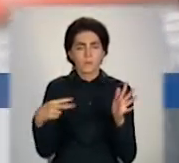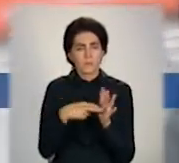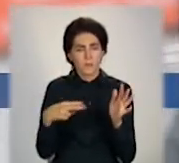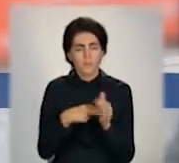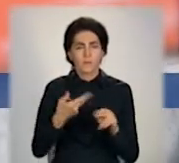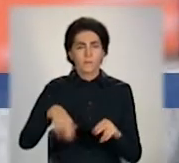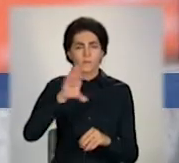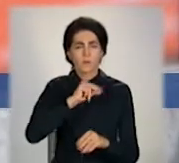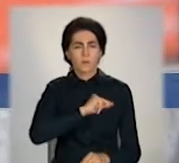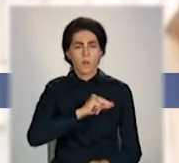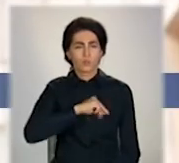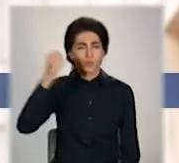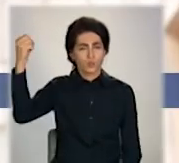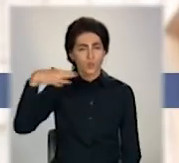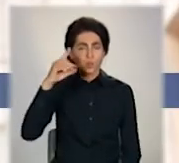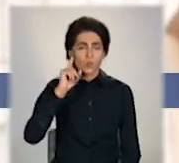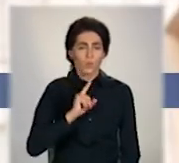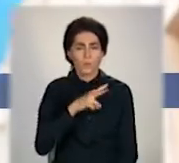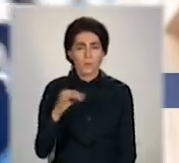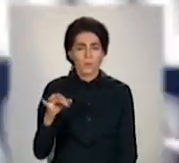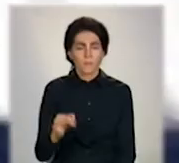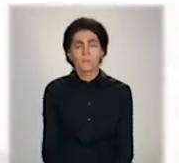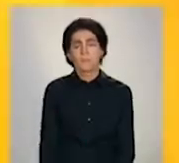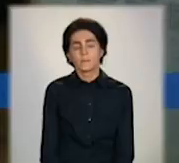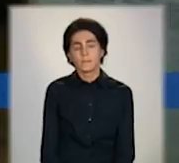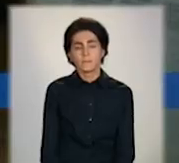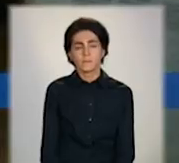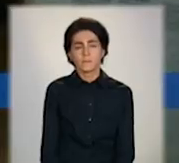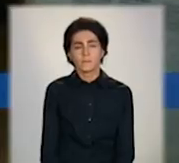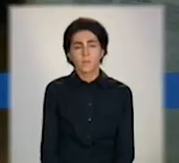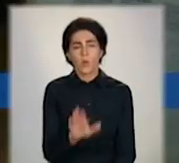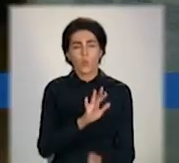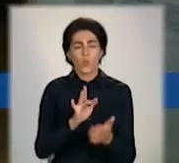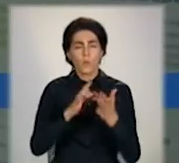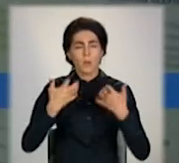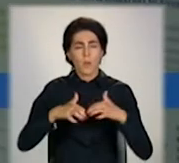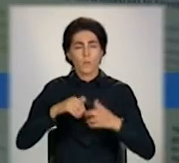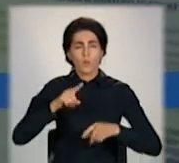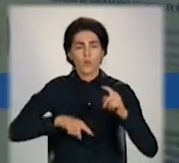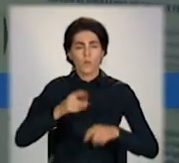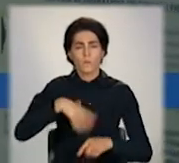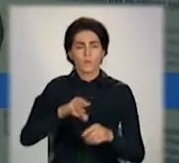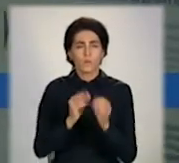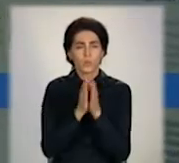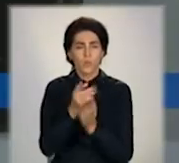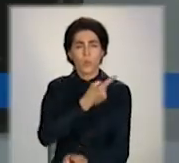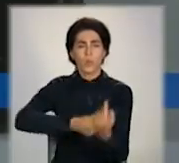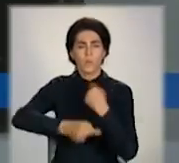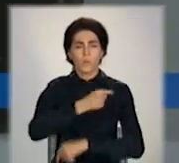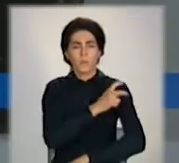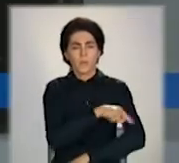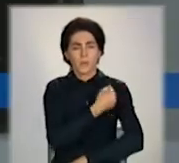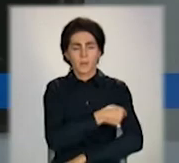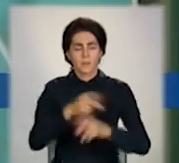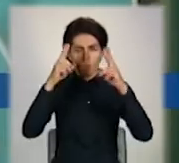працюють від сонця. Чи це зручно? У Краматорську батьки просять повернути медогляд до